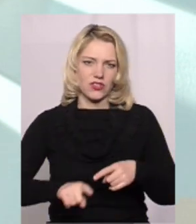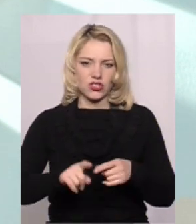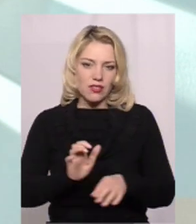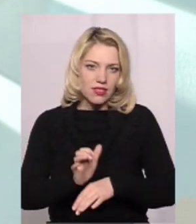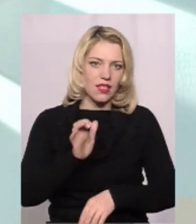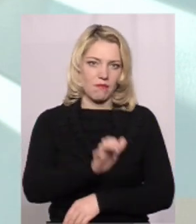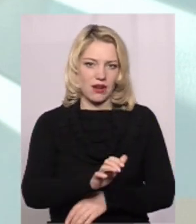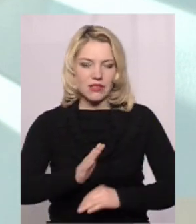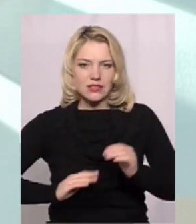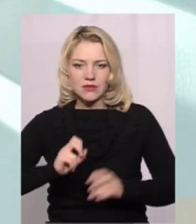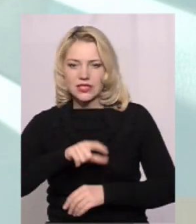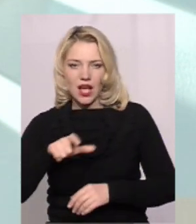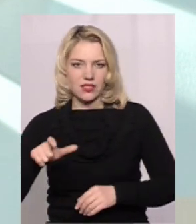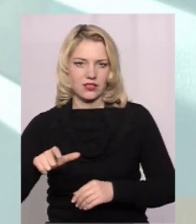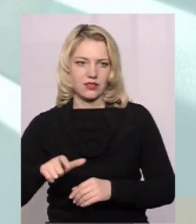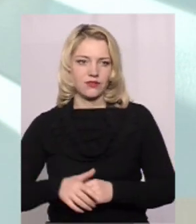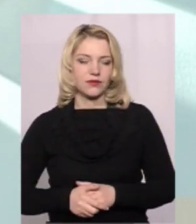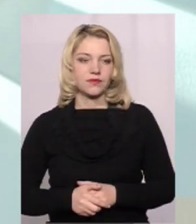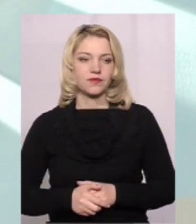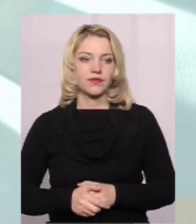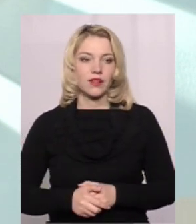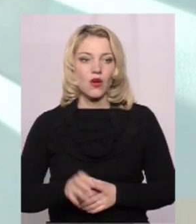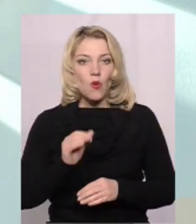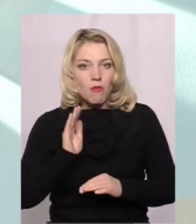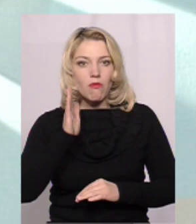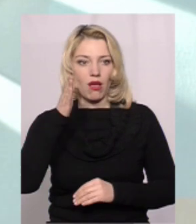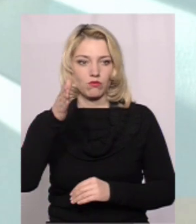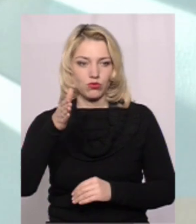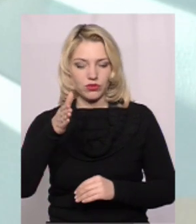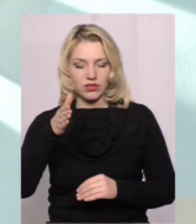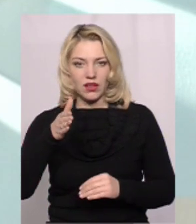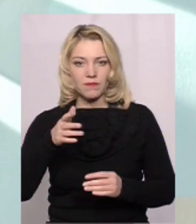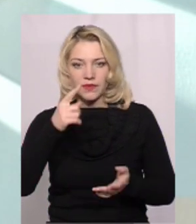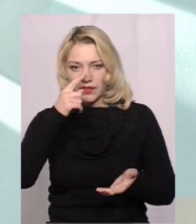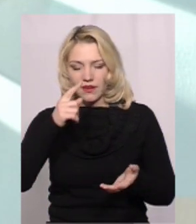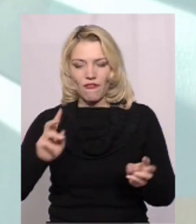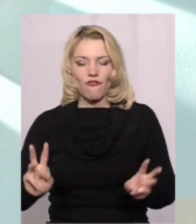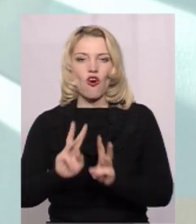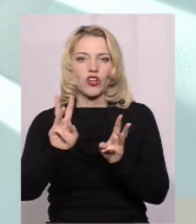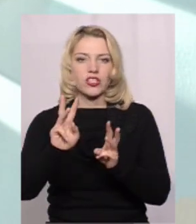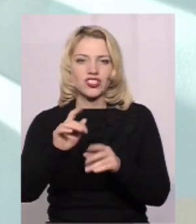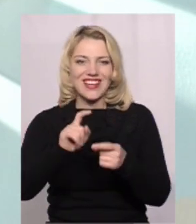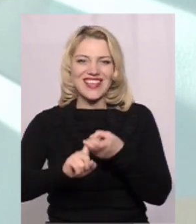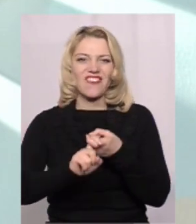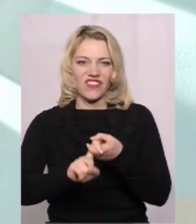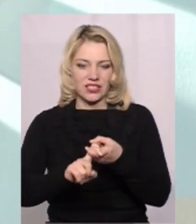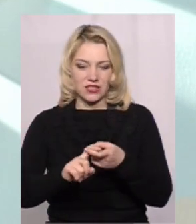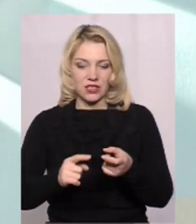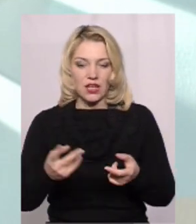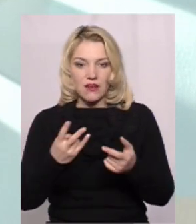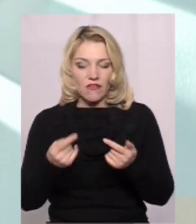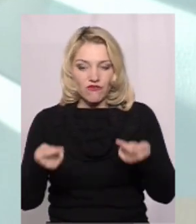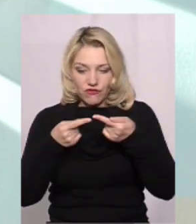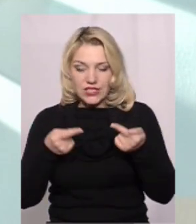направити спеціалістів у майбутнє вогнищої інфекції Визначитися з заходами, які